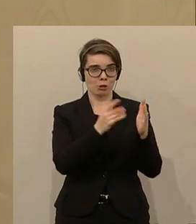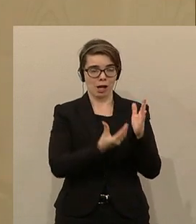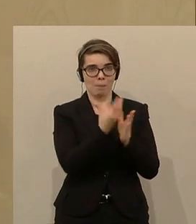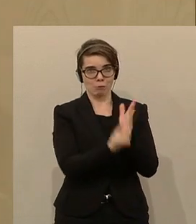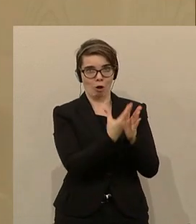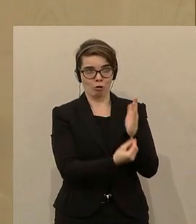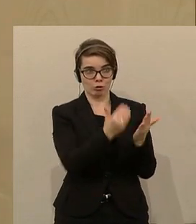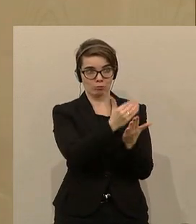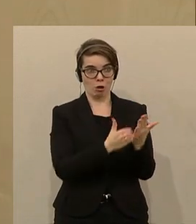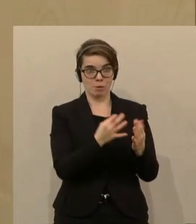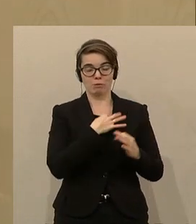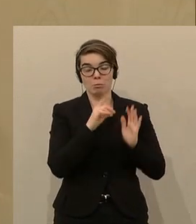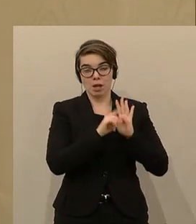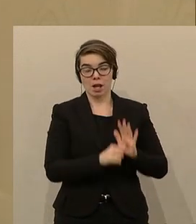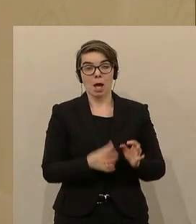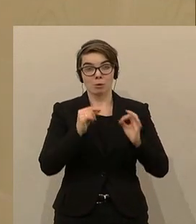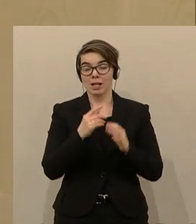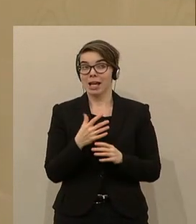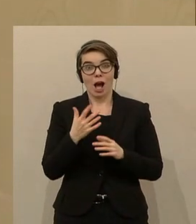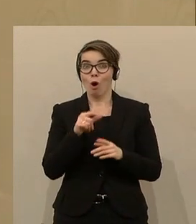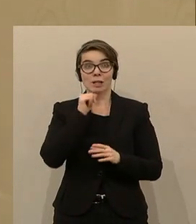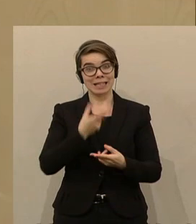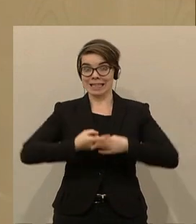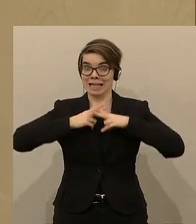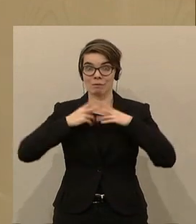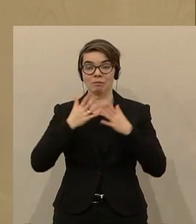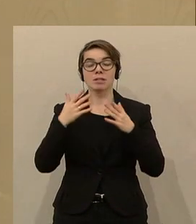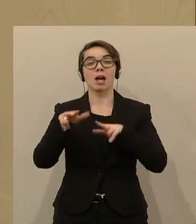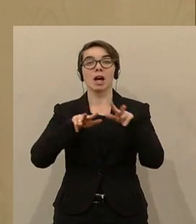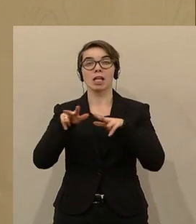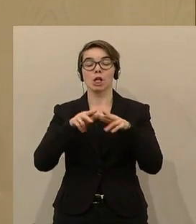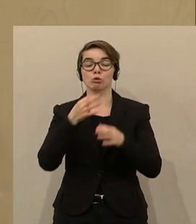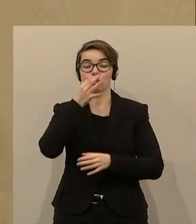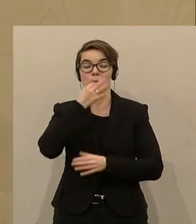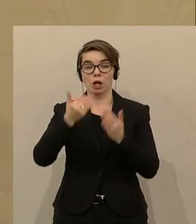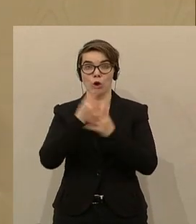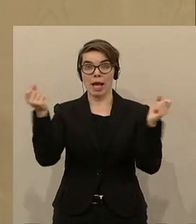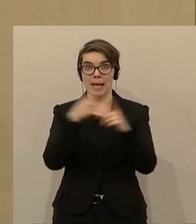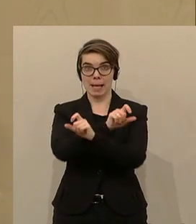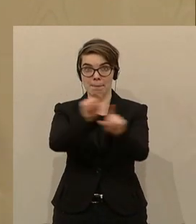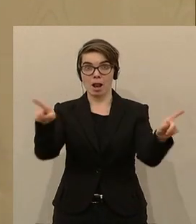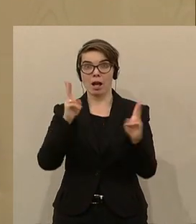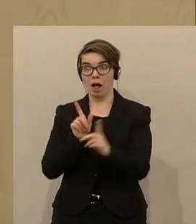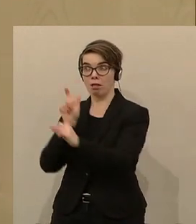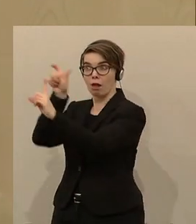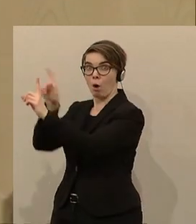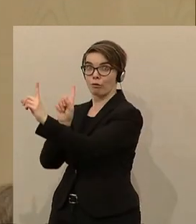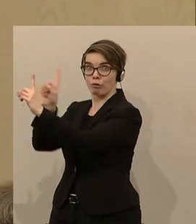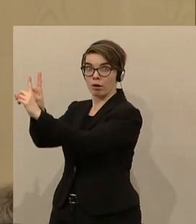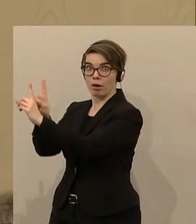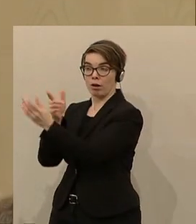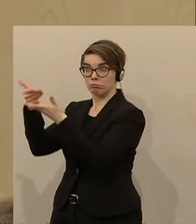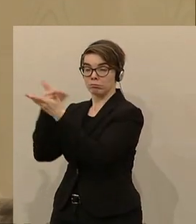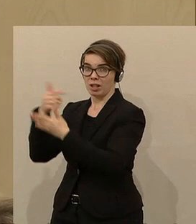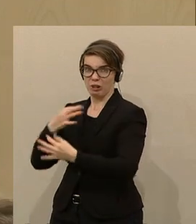das Faktum darüber hinweg helfen, dass jetzt der neue Regierungssprecher schon ein E-Mail geschrieben hat, dass wir uns gerne an ihn wenden können. Denn das ist wiederum